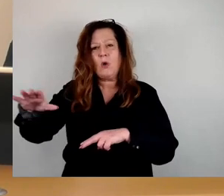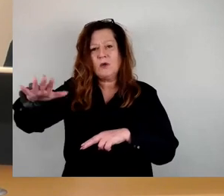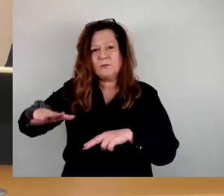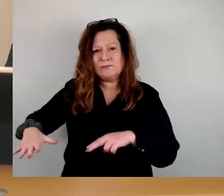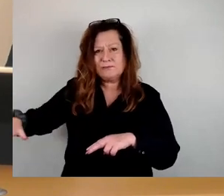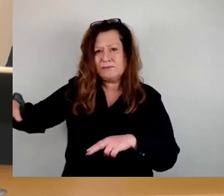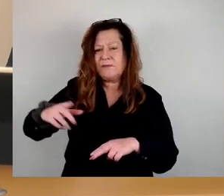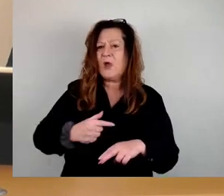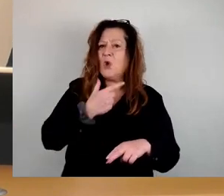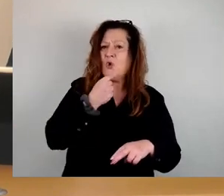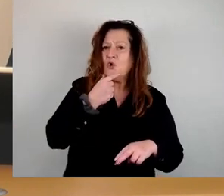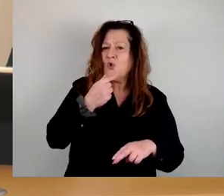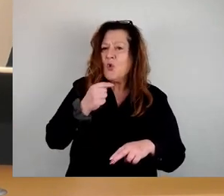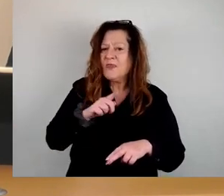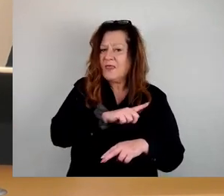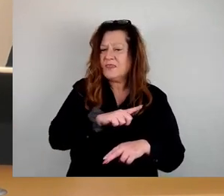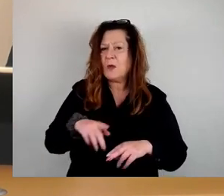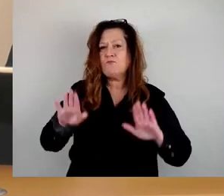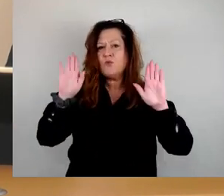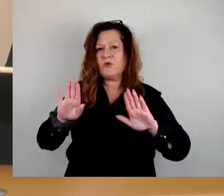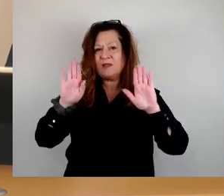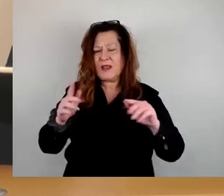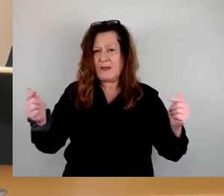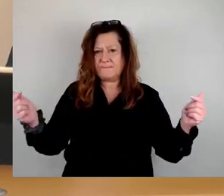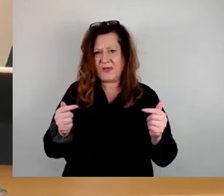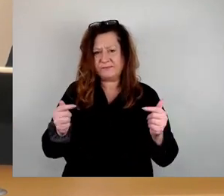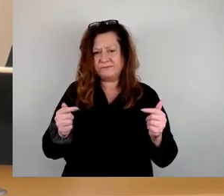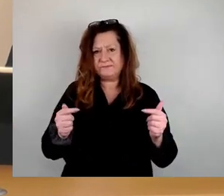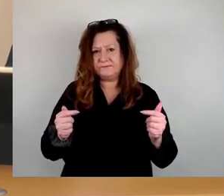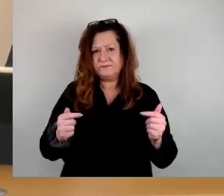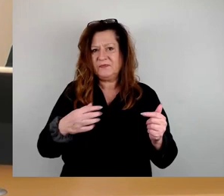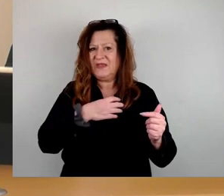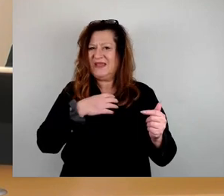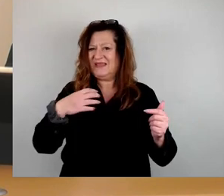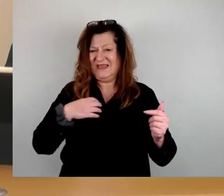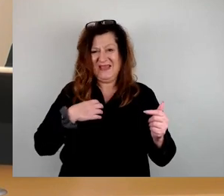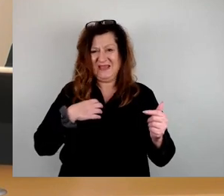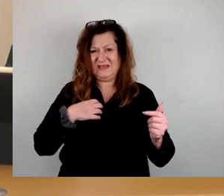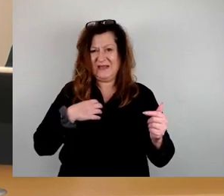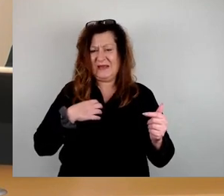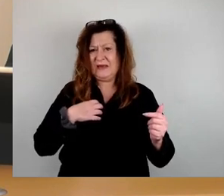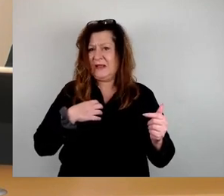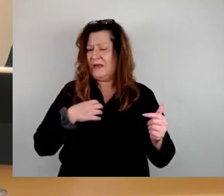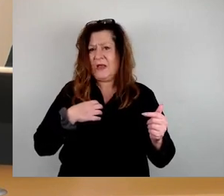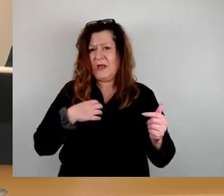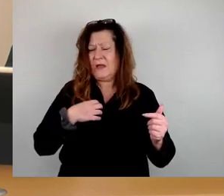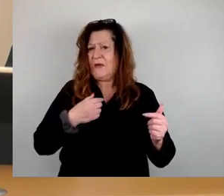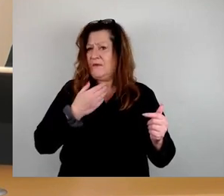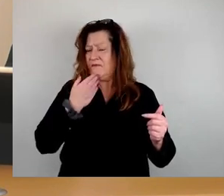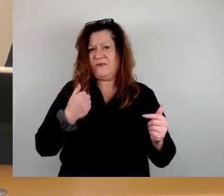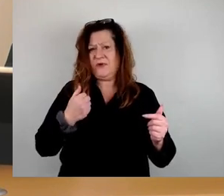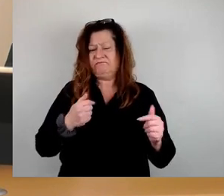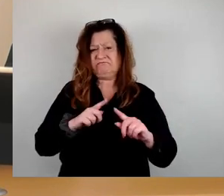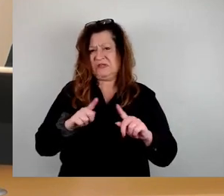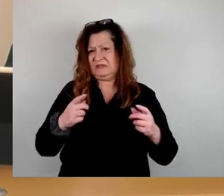und Muslimen offen zutage traten, verzeichnen wir in Dresden bisher keine nennenswerten Vorfälle, die durch den erneut